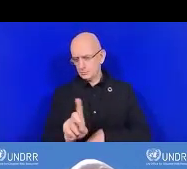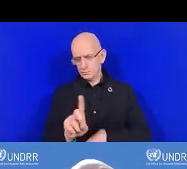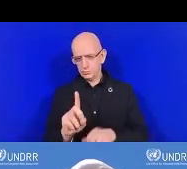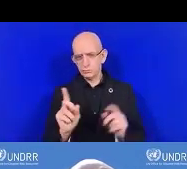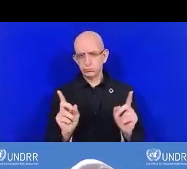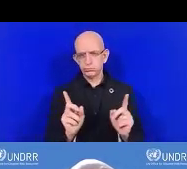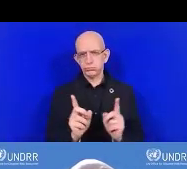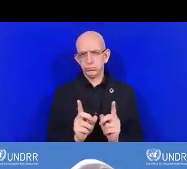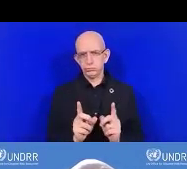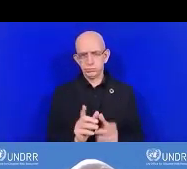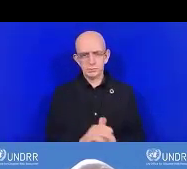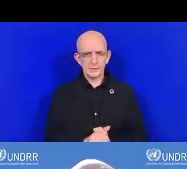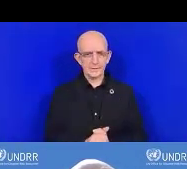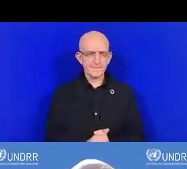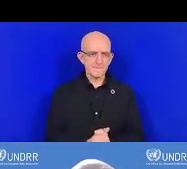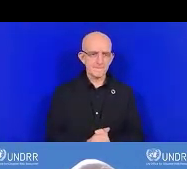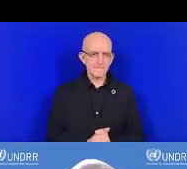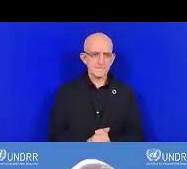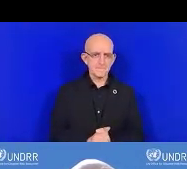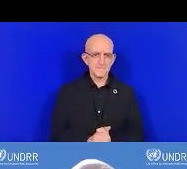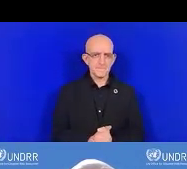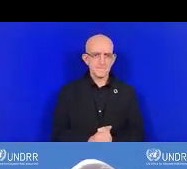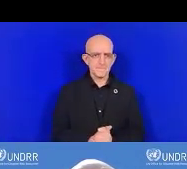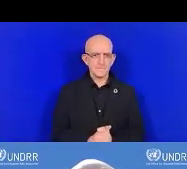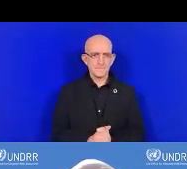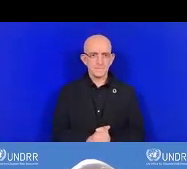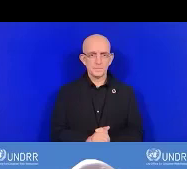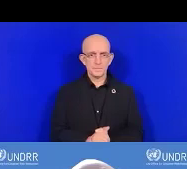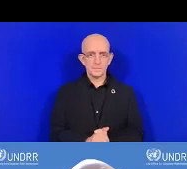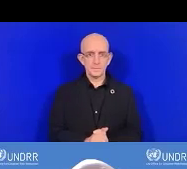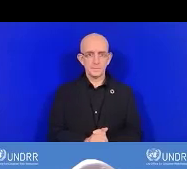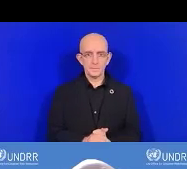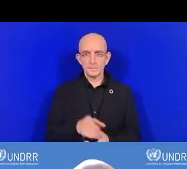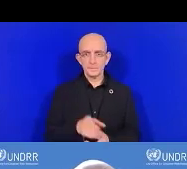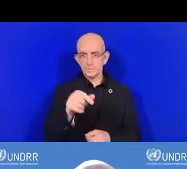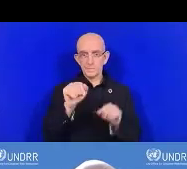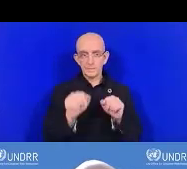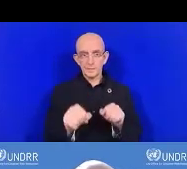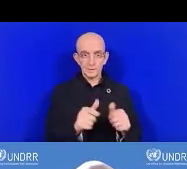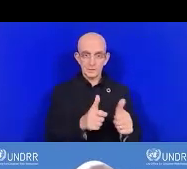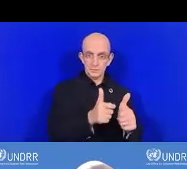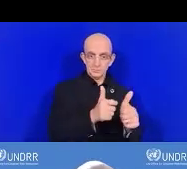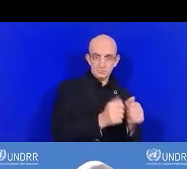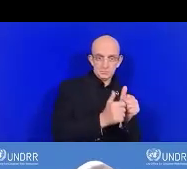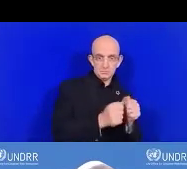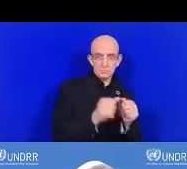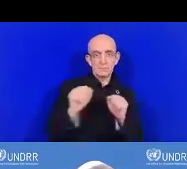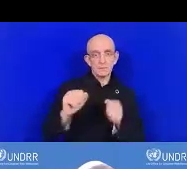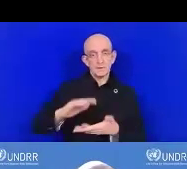votre téléphone ou bien votre laptop ou ordinateur.